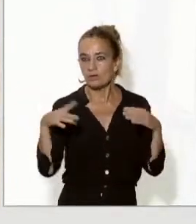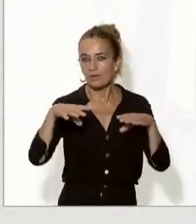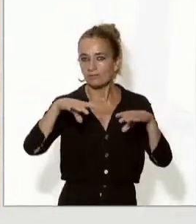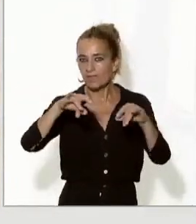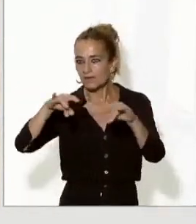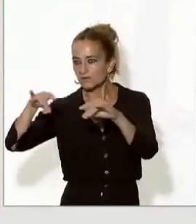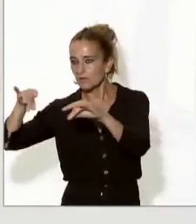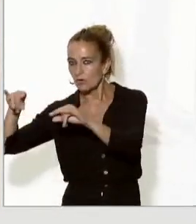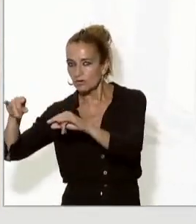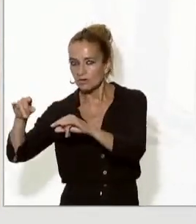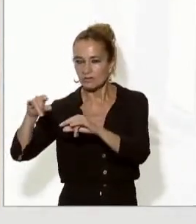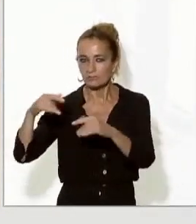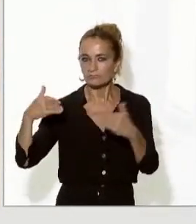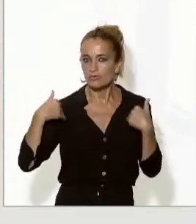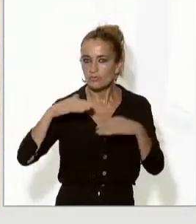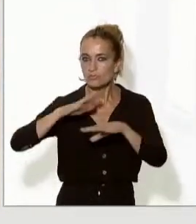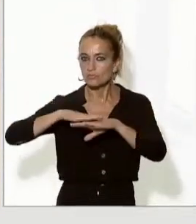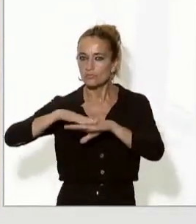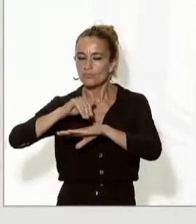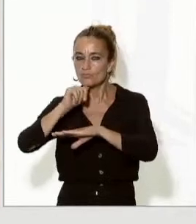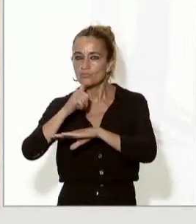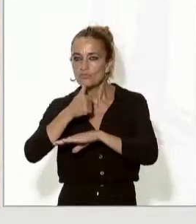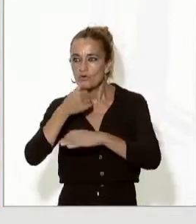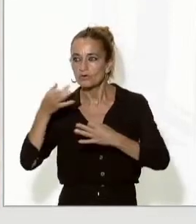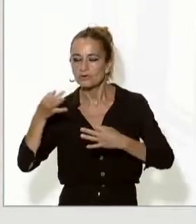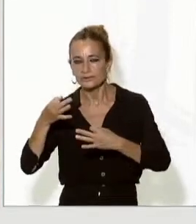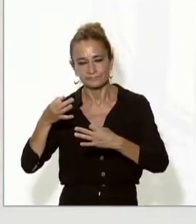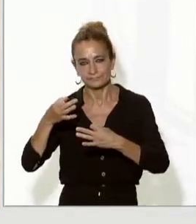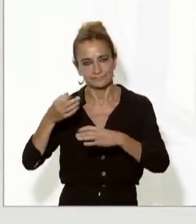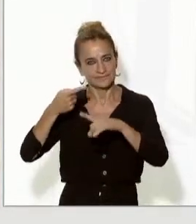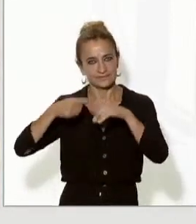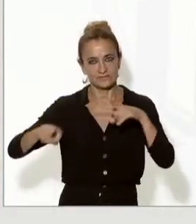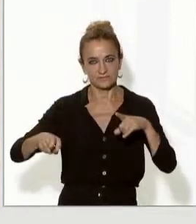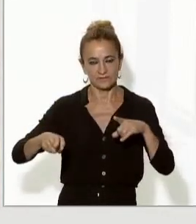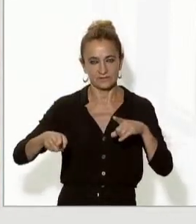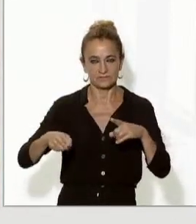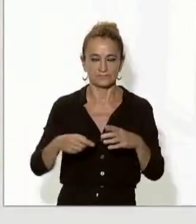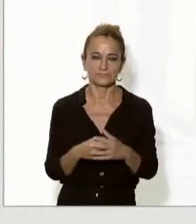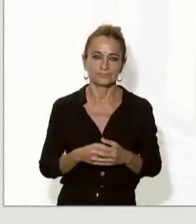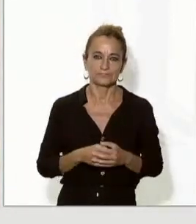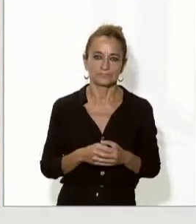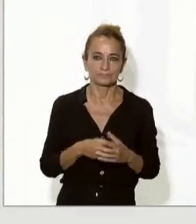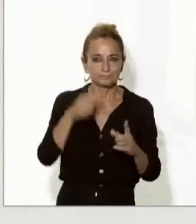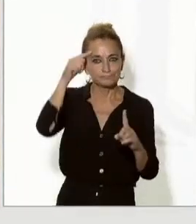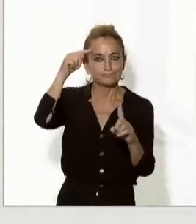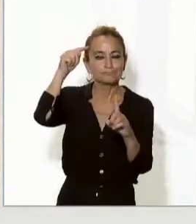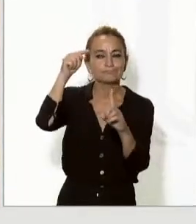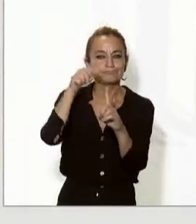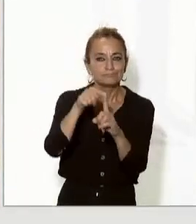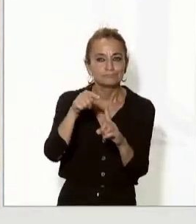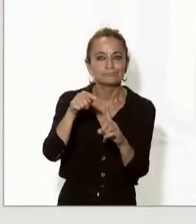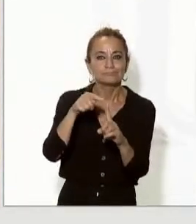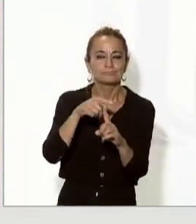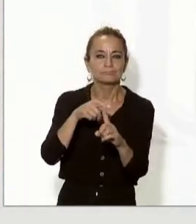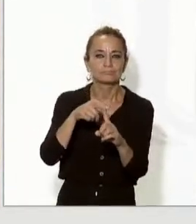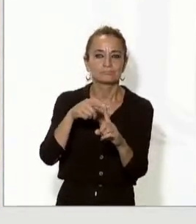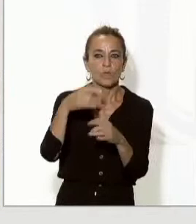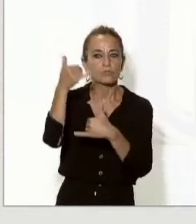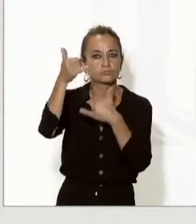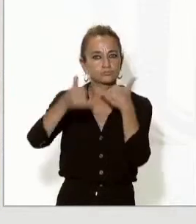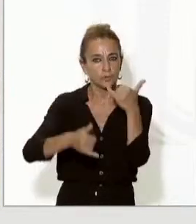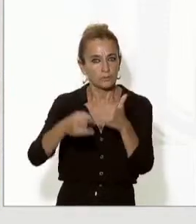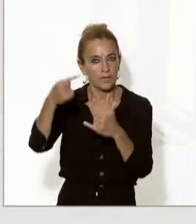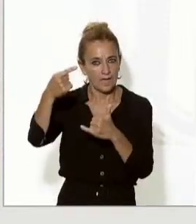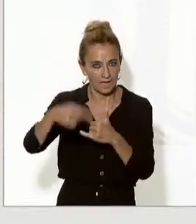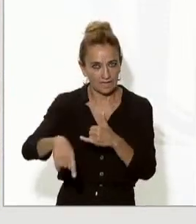respecte d'aquesta qüestió. En tot cas del que es tracta és de constatar que efectivament aquesta problemàtica existeix que és una